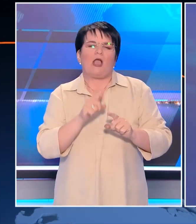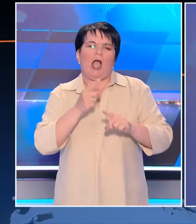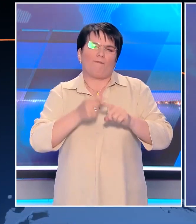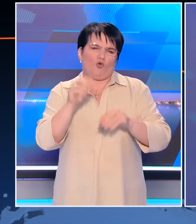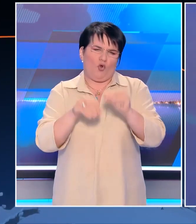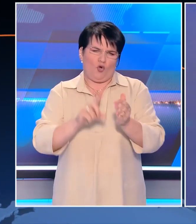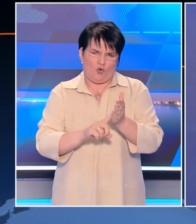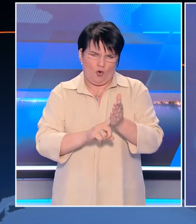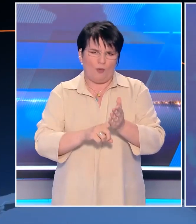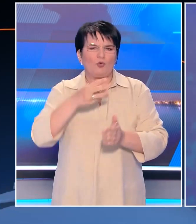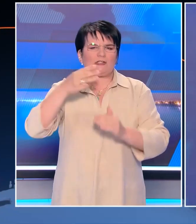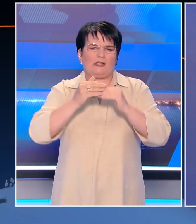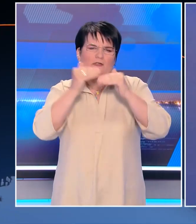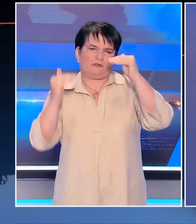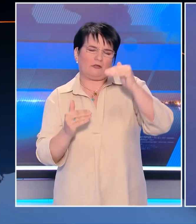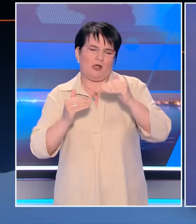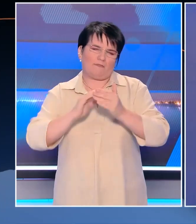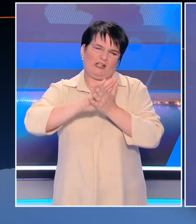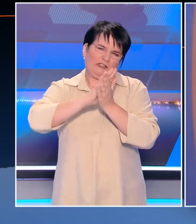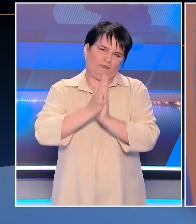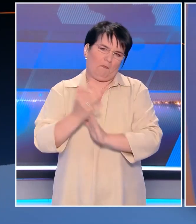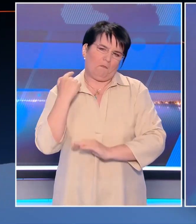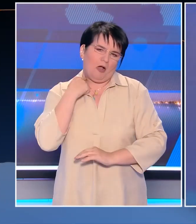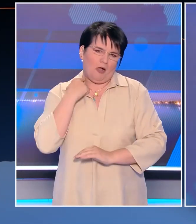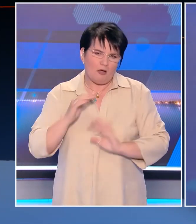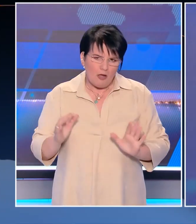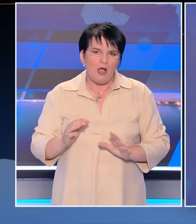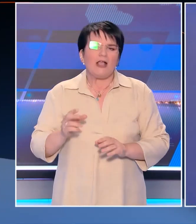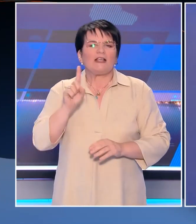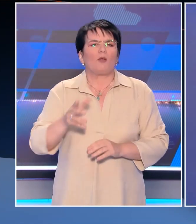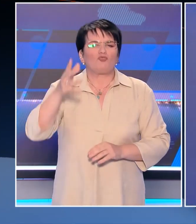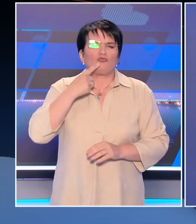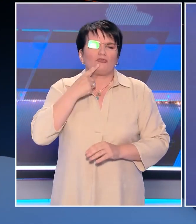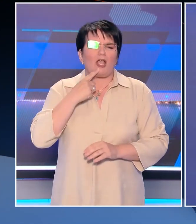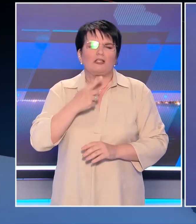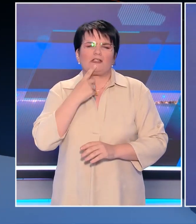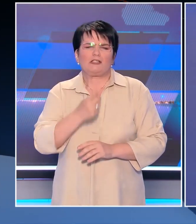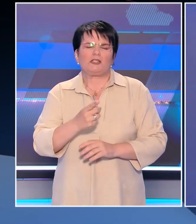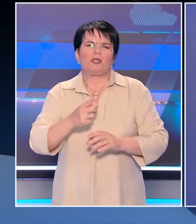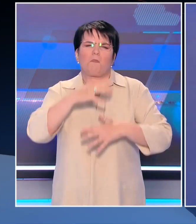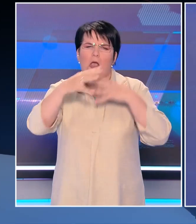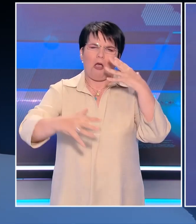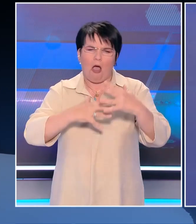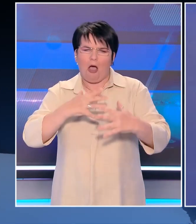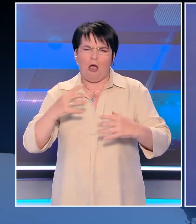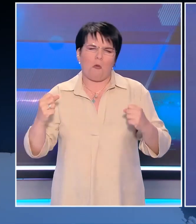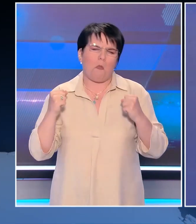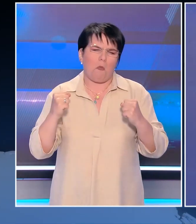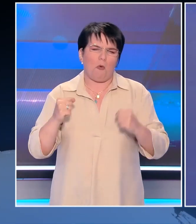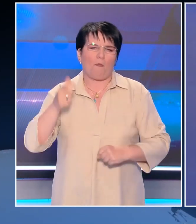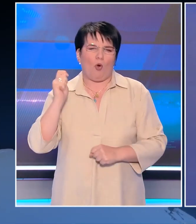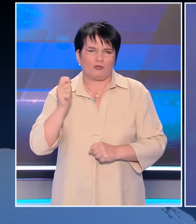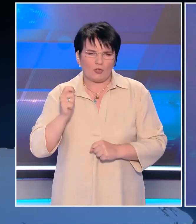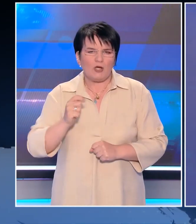μονάδων από τον ΣΥΡΙΖΑ που συνετρίβει. Για πολιτικό σεισμό έκανε λόγο ο Κυριάκος Μητσοτάκης. Εξαιρετικά αρνητικό, χαρακτήρισε το